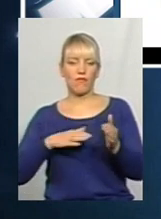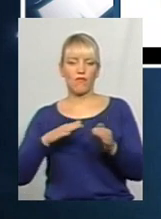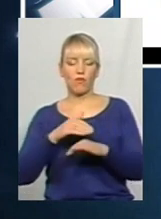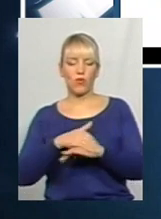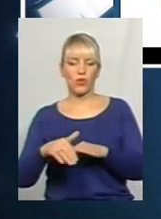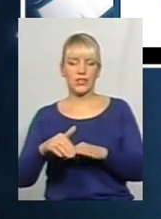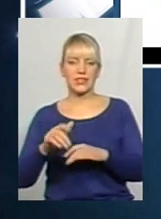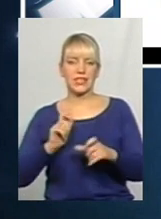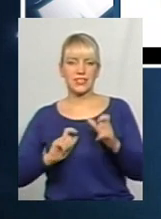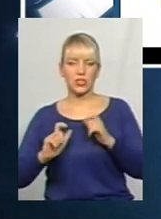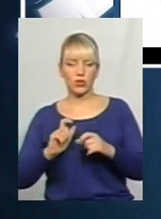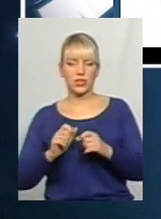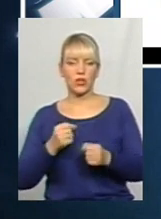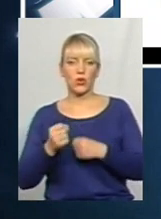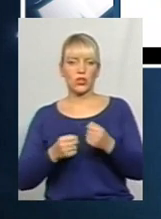економа,